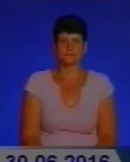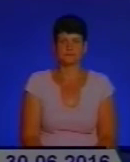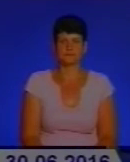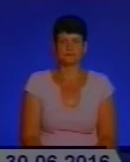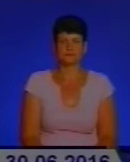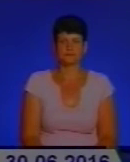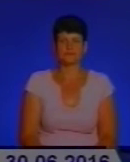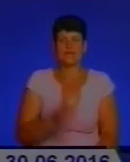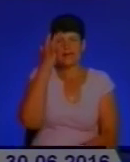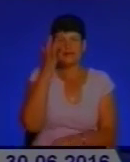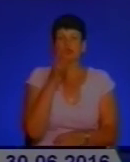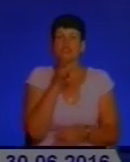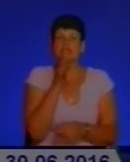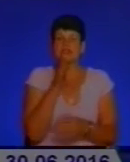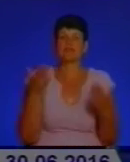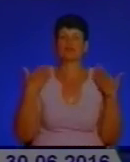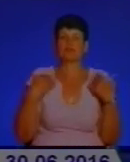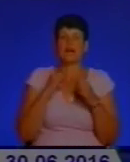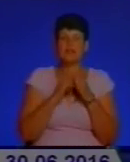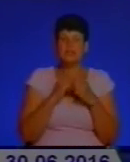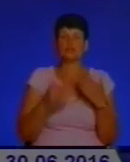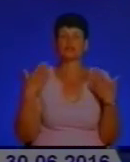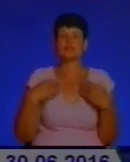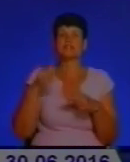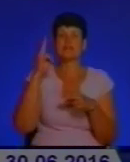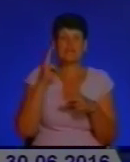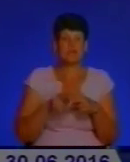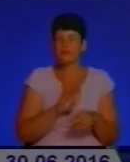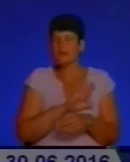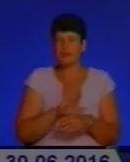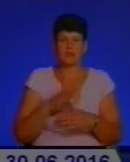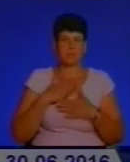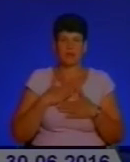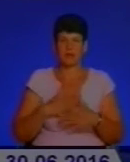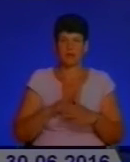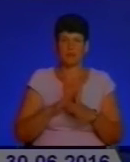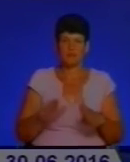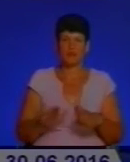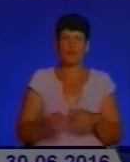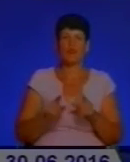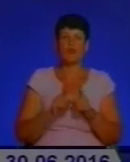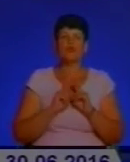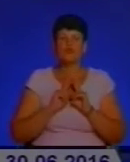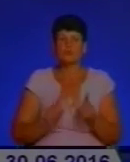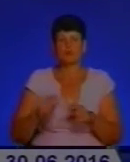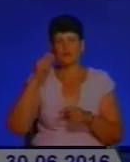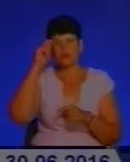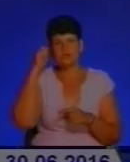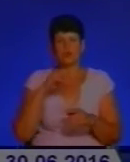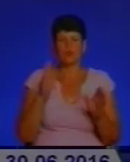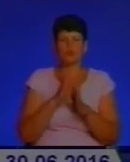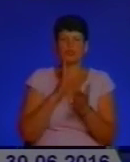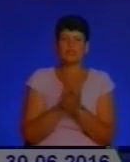Літо – час відпочинку, але часто відпочинок закінчується неприємностями. Особливо у спекотну погоду часто стаються